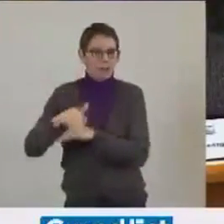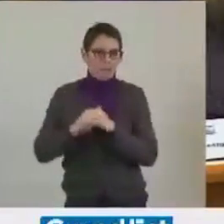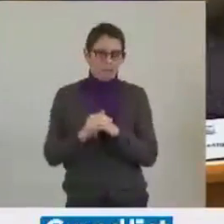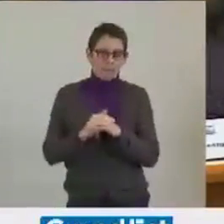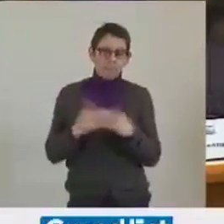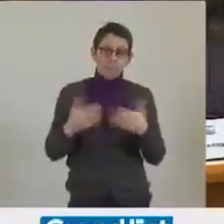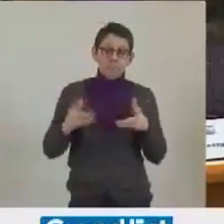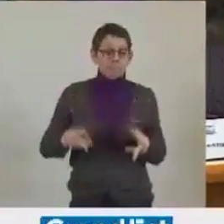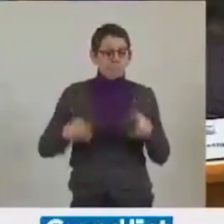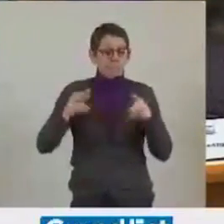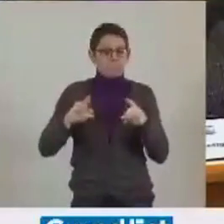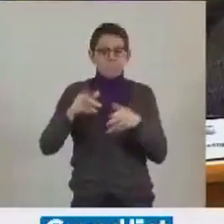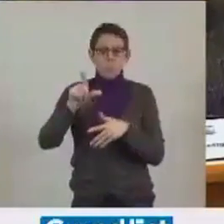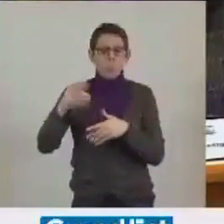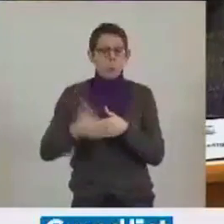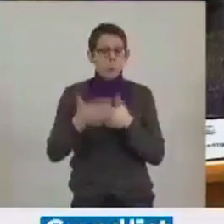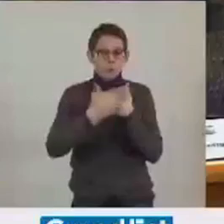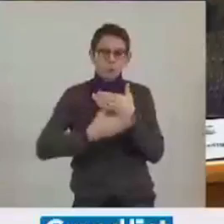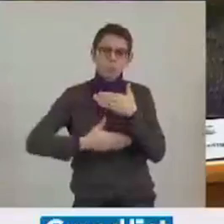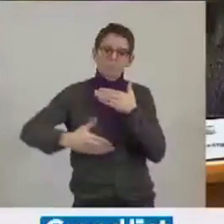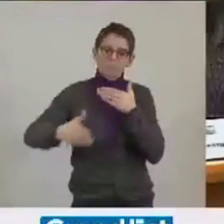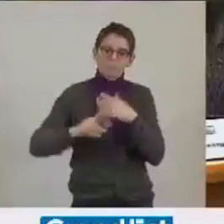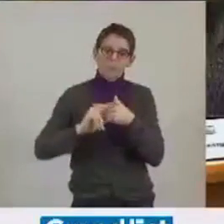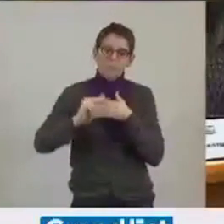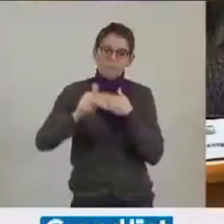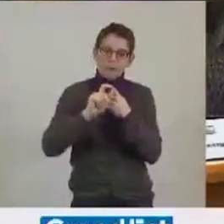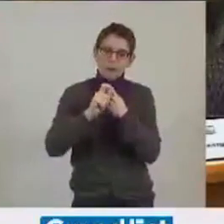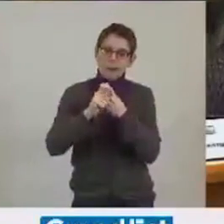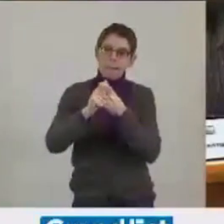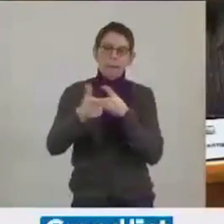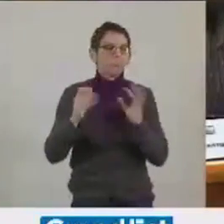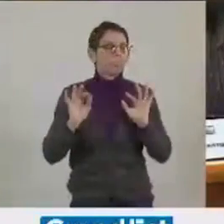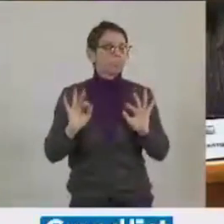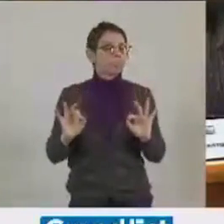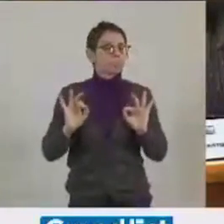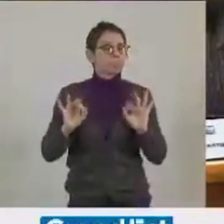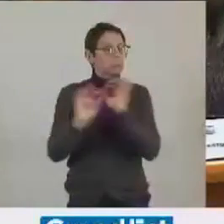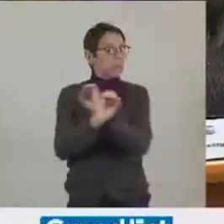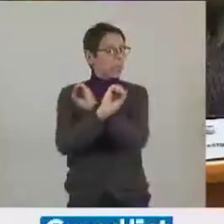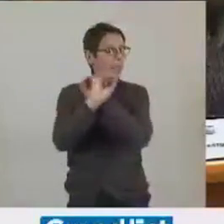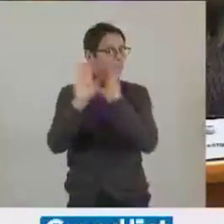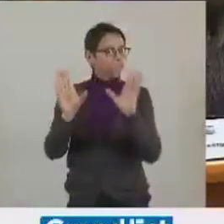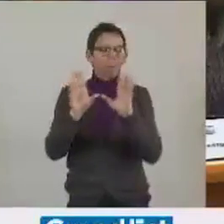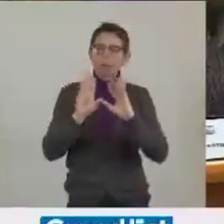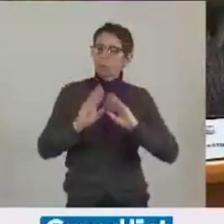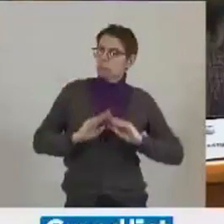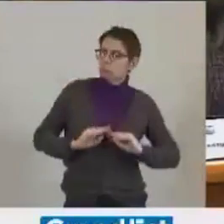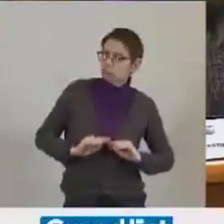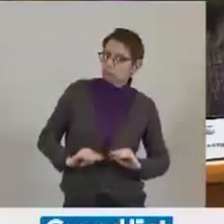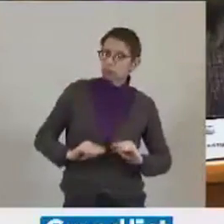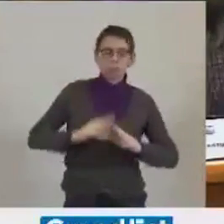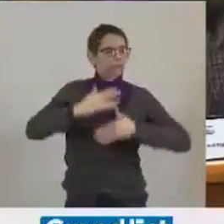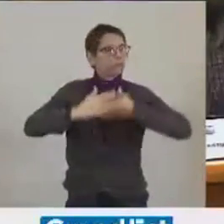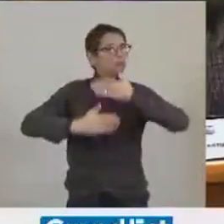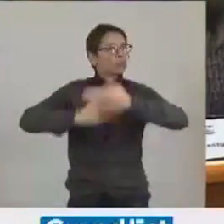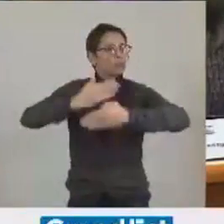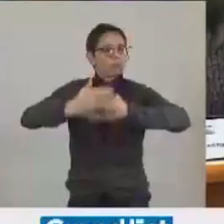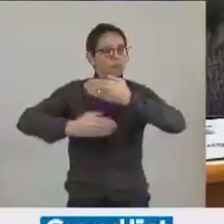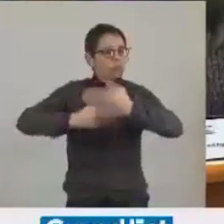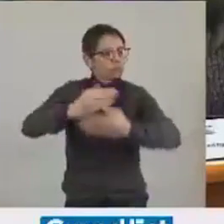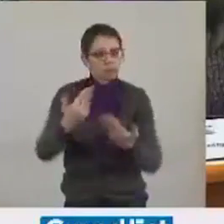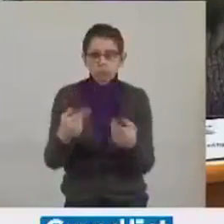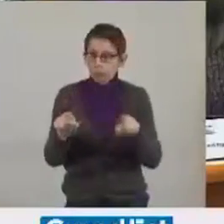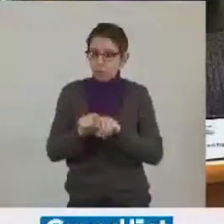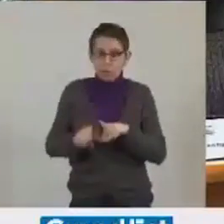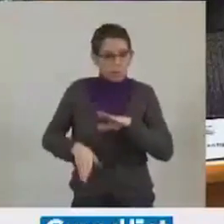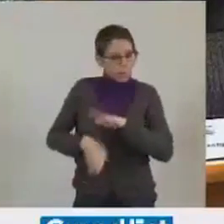de deux jours pour remettre les choses en ordre et pour tranquillement, sereinement, avancer, comme nous nous sommes fixés